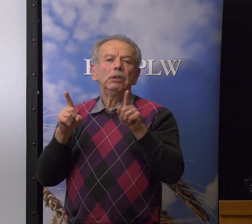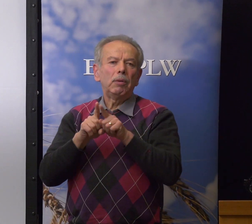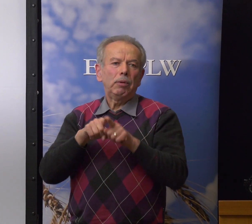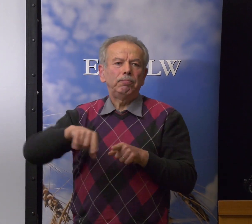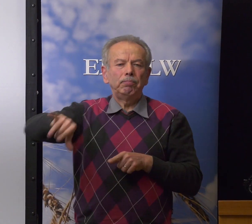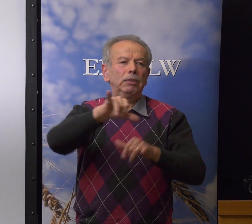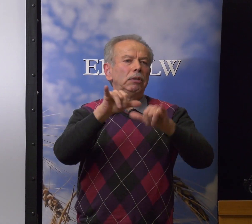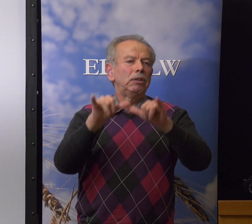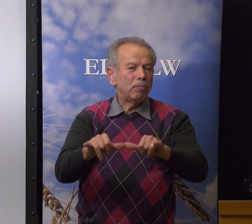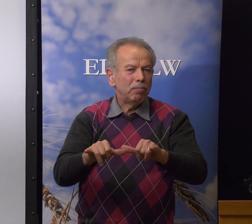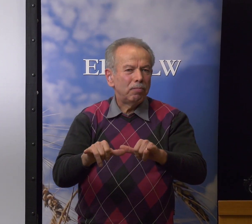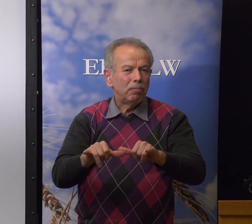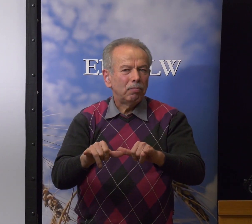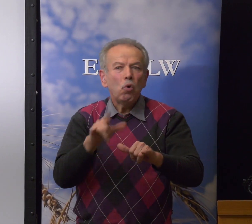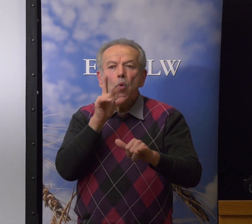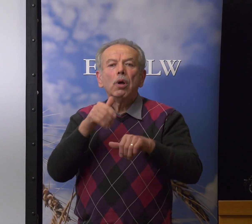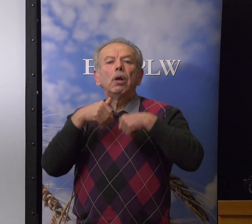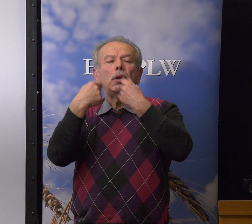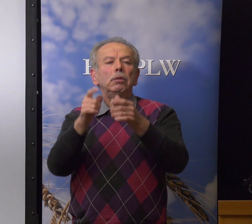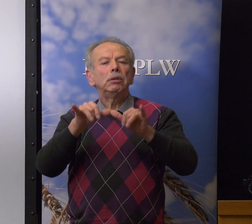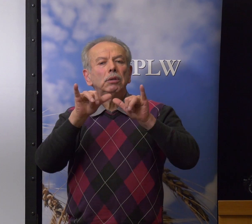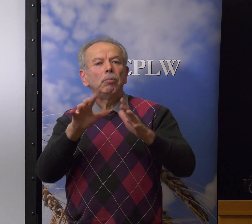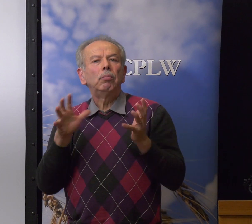és az ő gondolatai legyenek egységben.